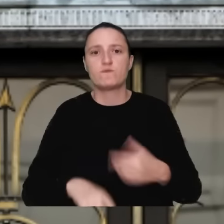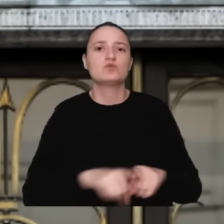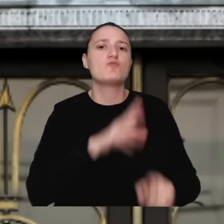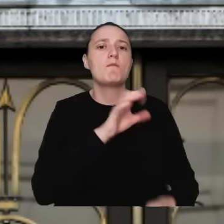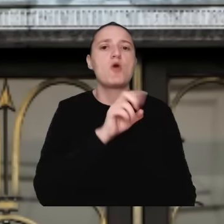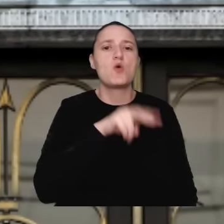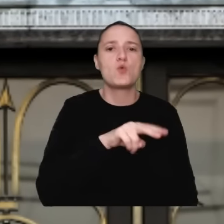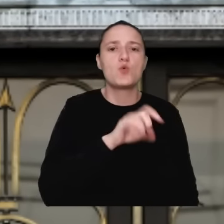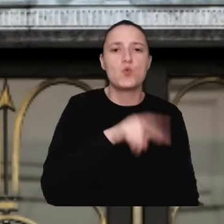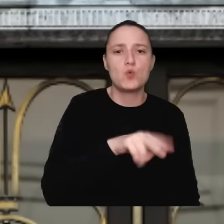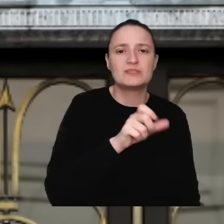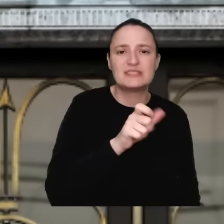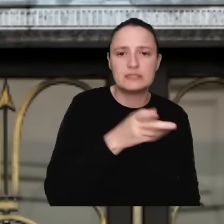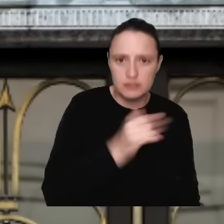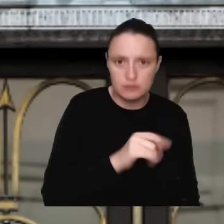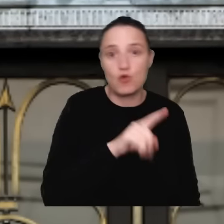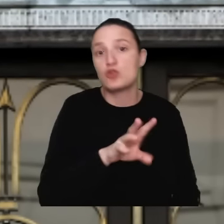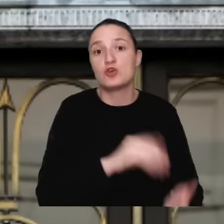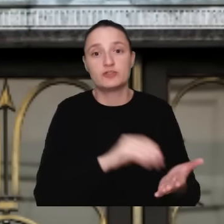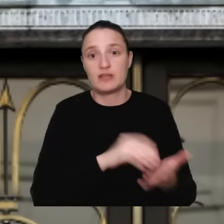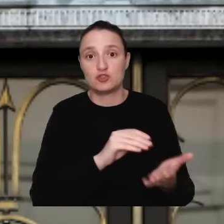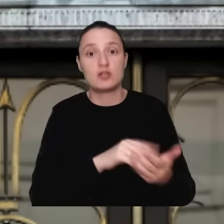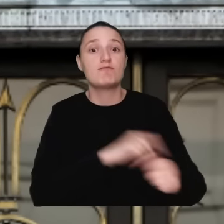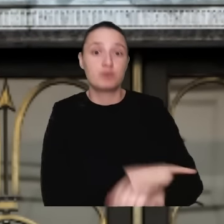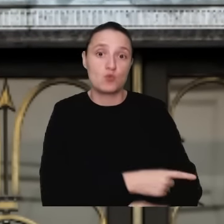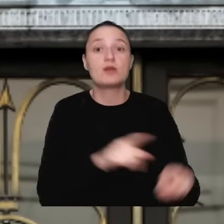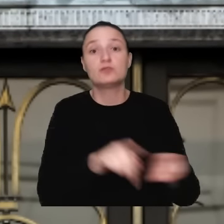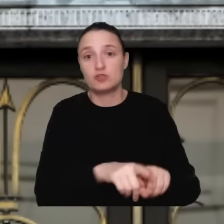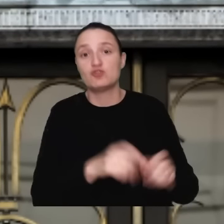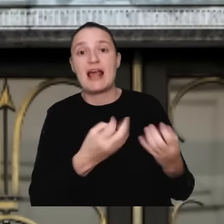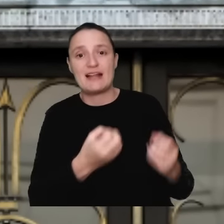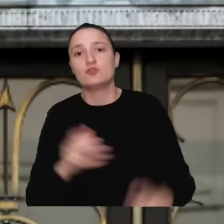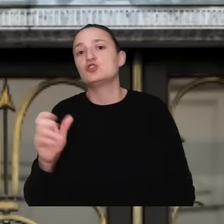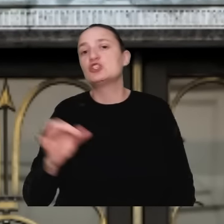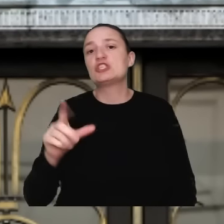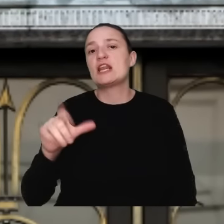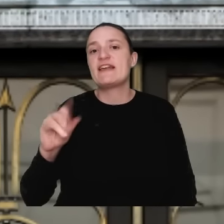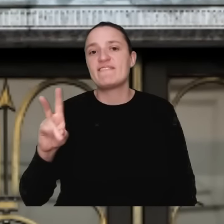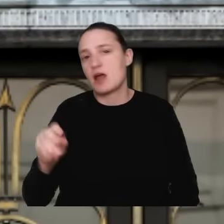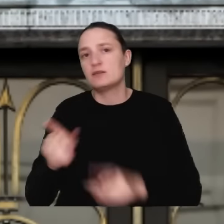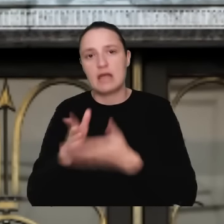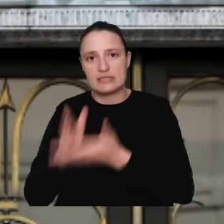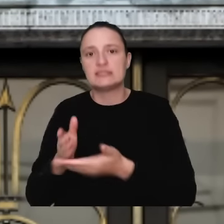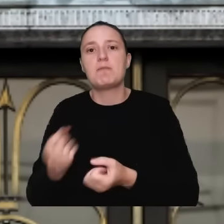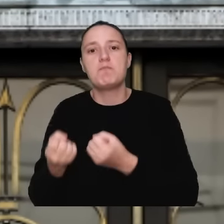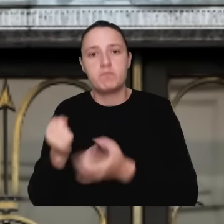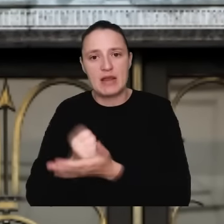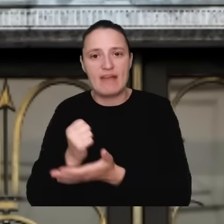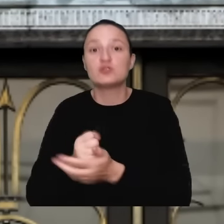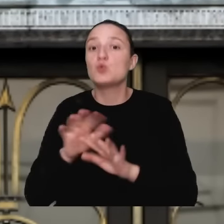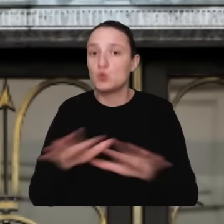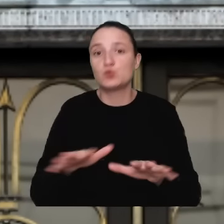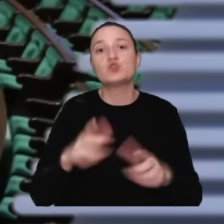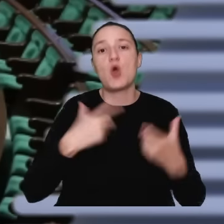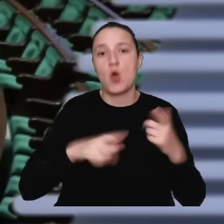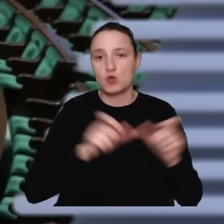Zbigniew Bogucki, który ma doświadczenie prokuratorskie i adwokackie. Andrzej Śliwka, który jest radcą prawnym. Wielu właśnie prawników z doświadczeniem na Ale to są